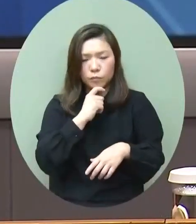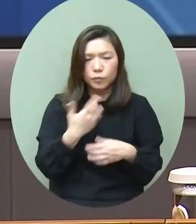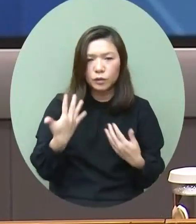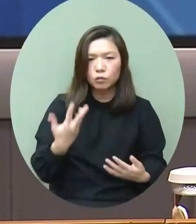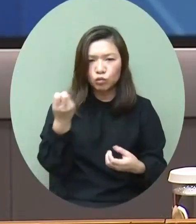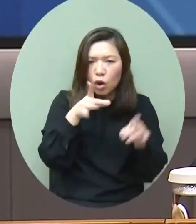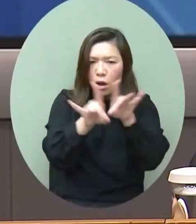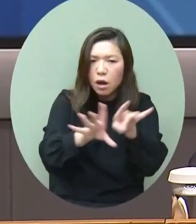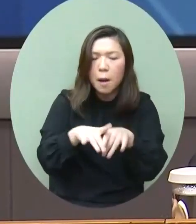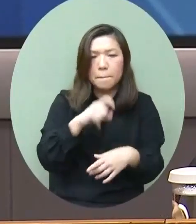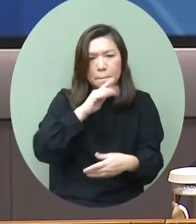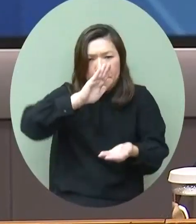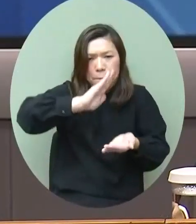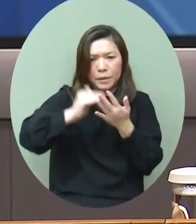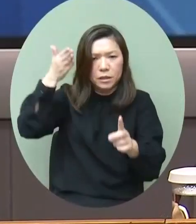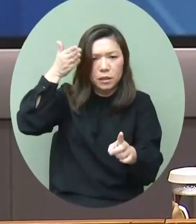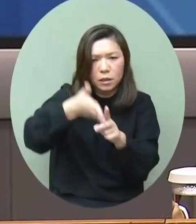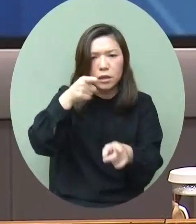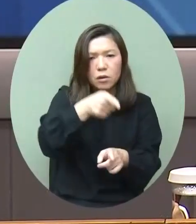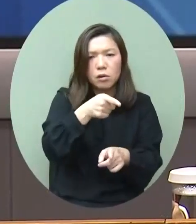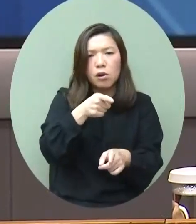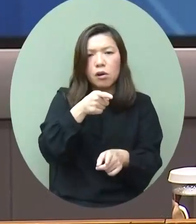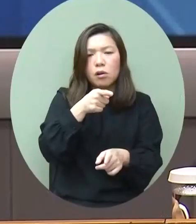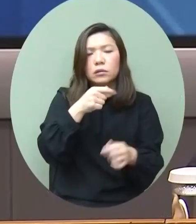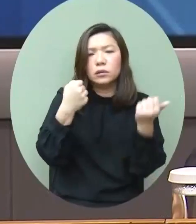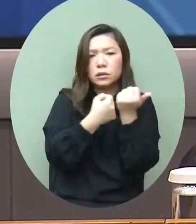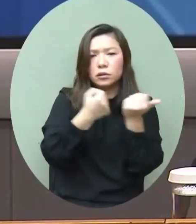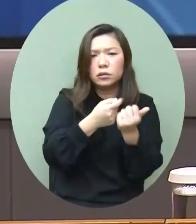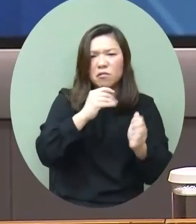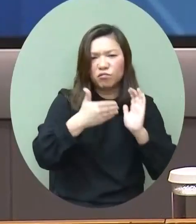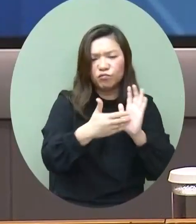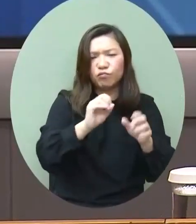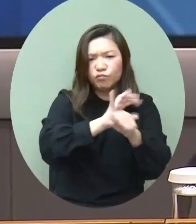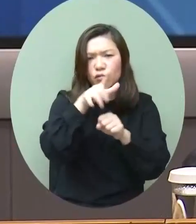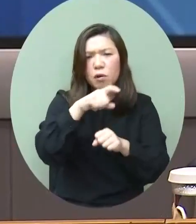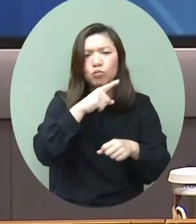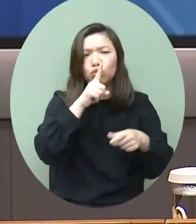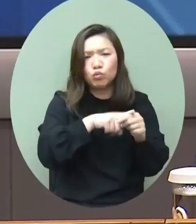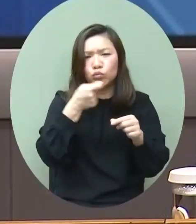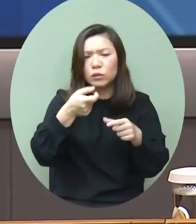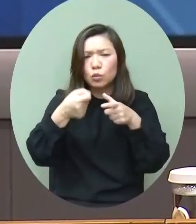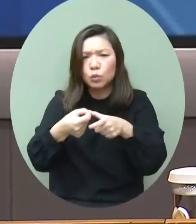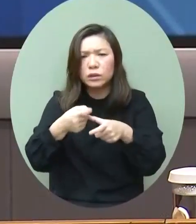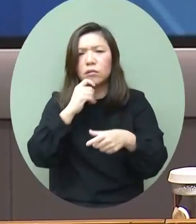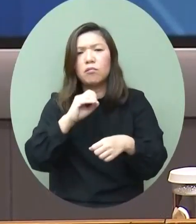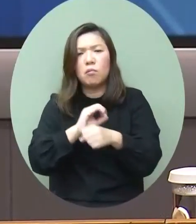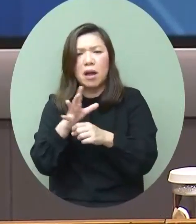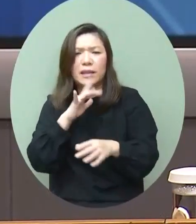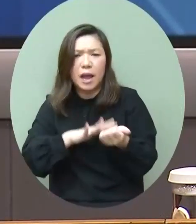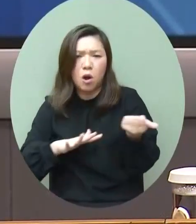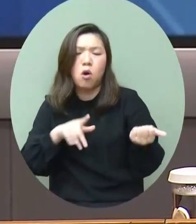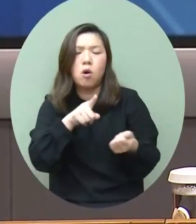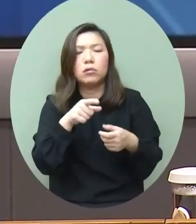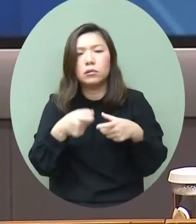源更加精準地用在援助受疫情打擊的行業和中小企所以行政長官日前宣布